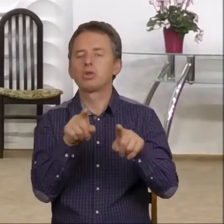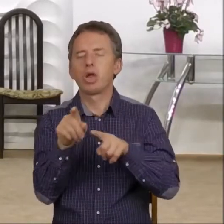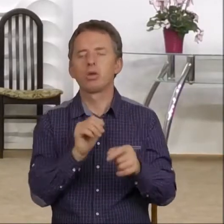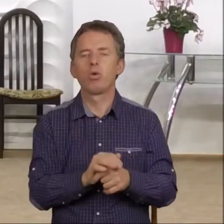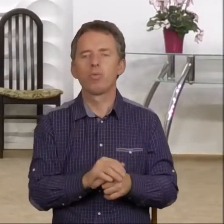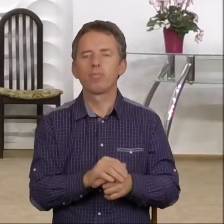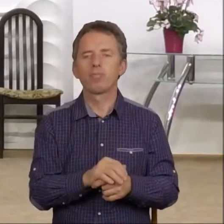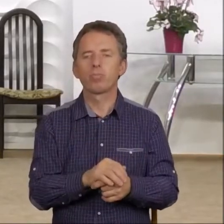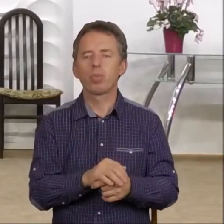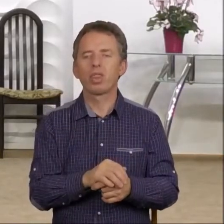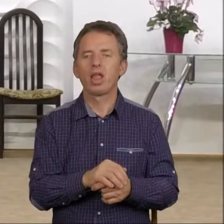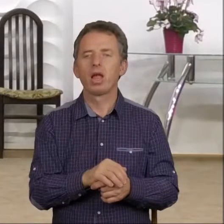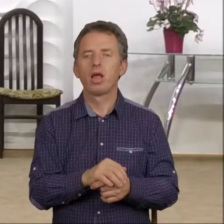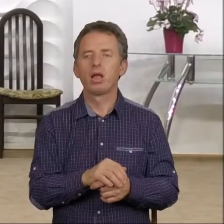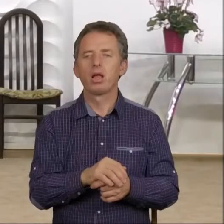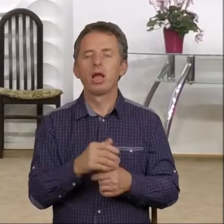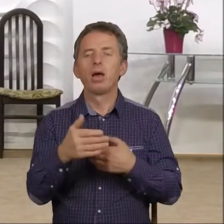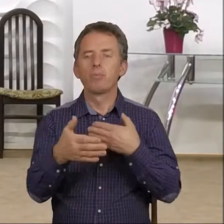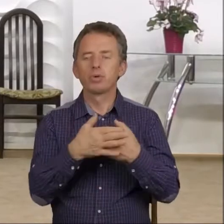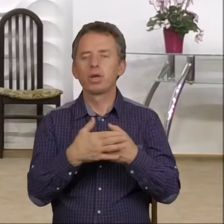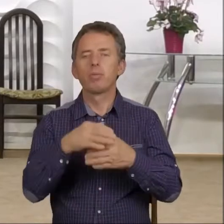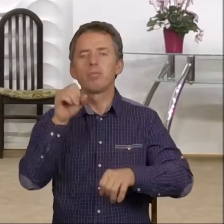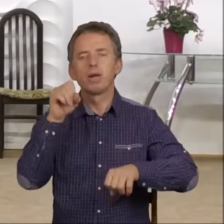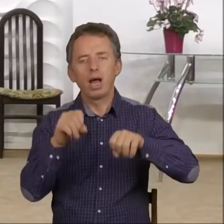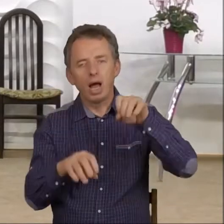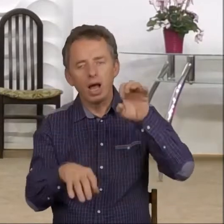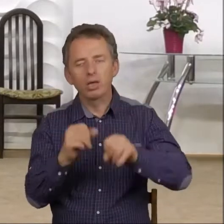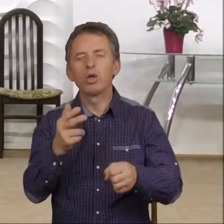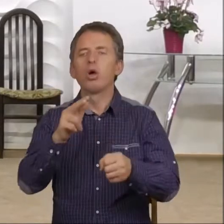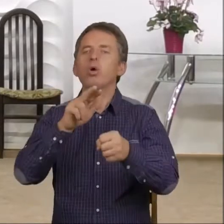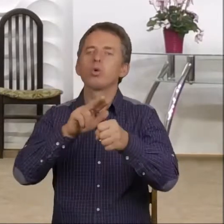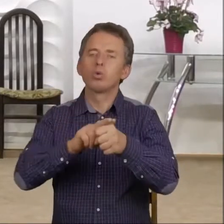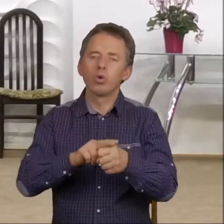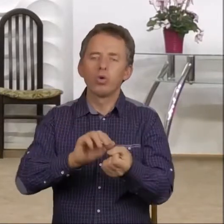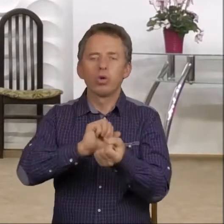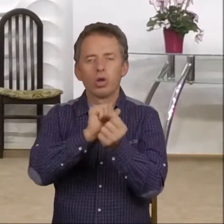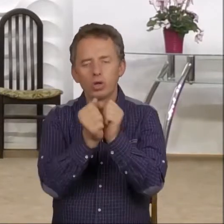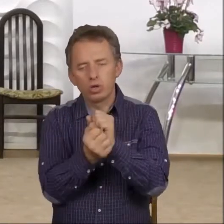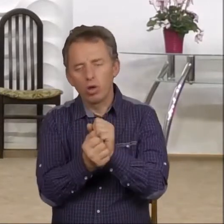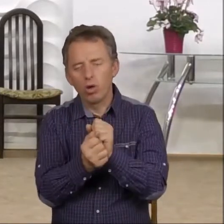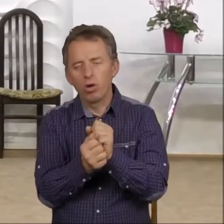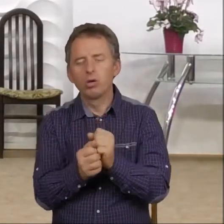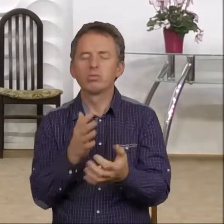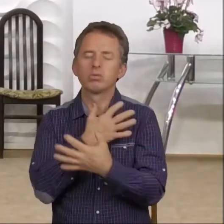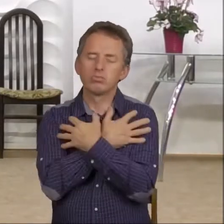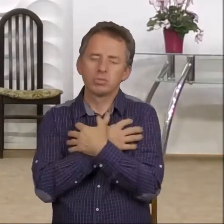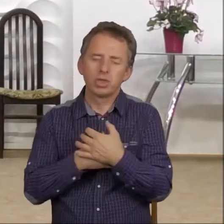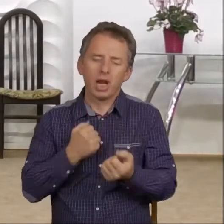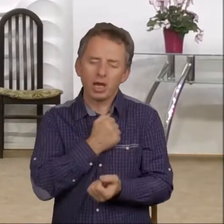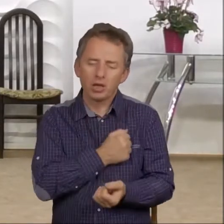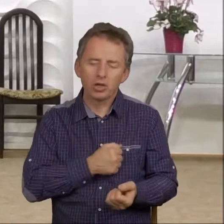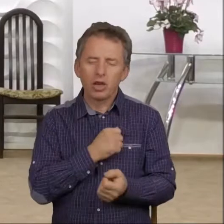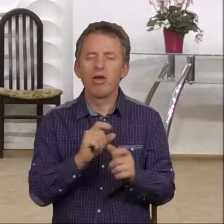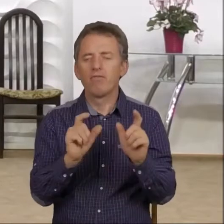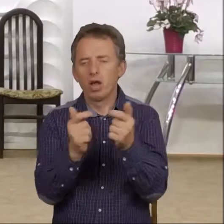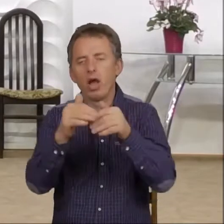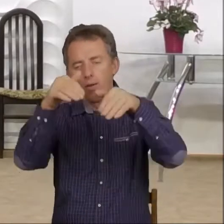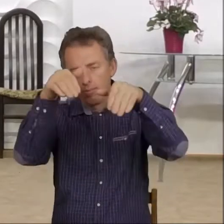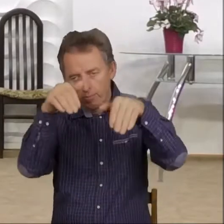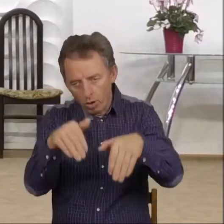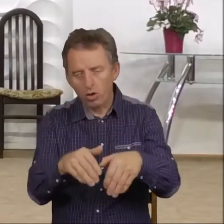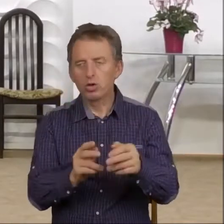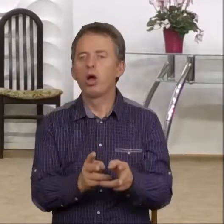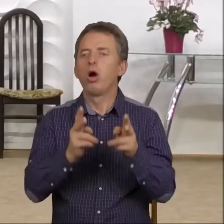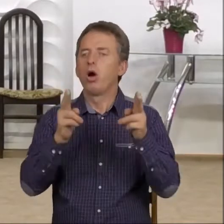Tak więc czy plagi, które oczywiście są pewnymi tragicznymi wydarzeniami, mogą być określone